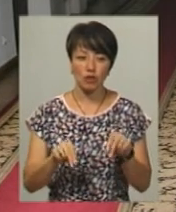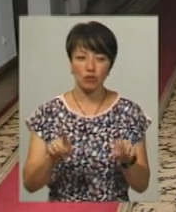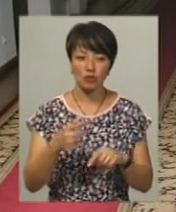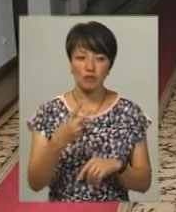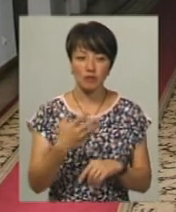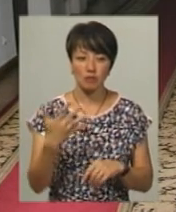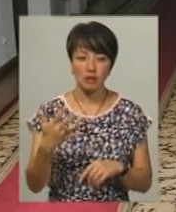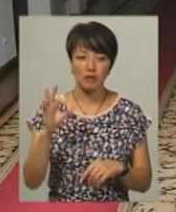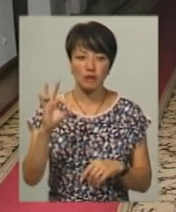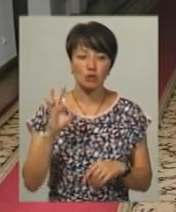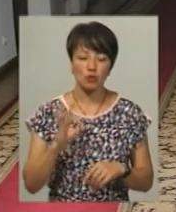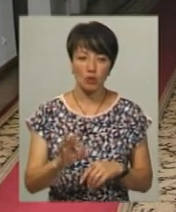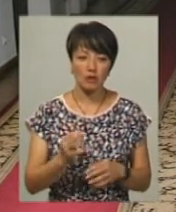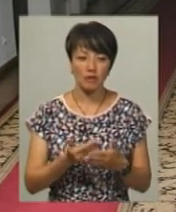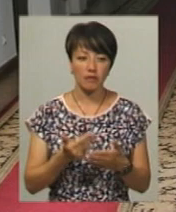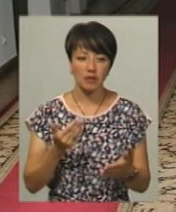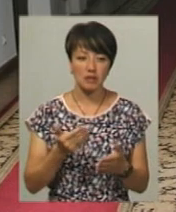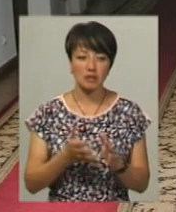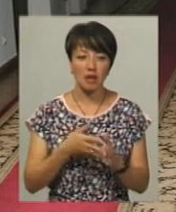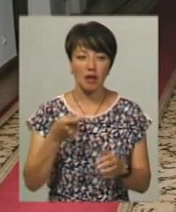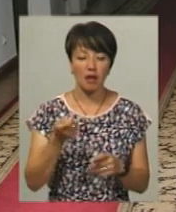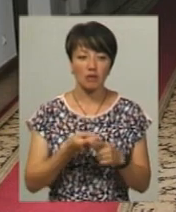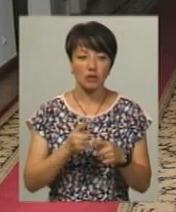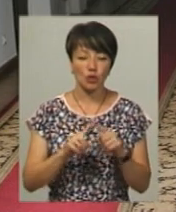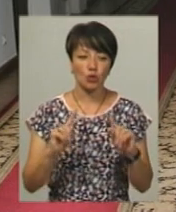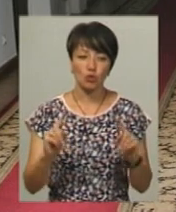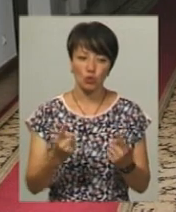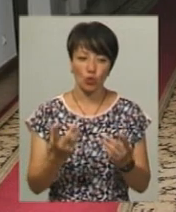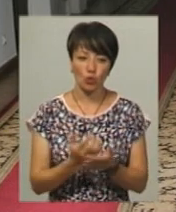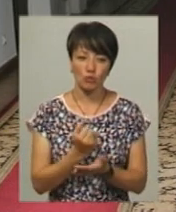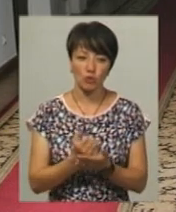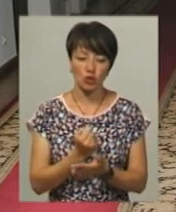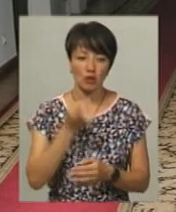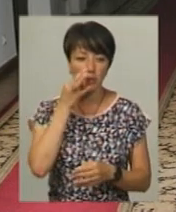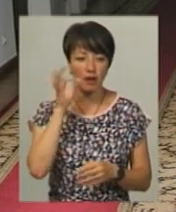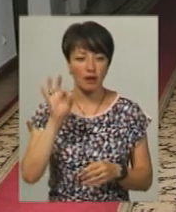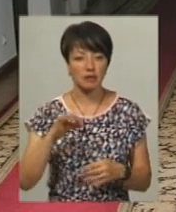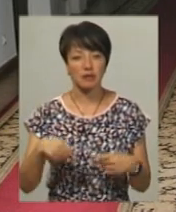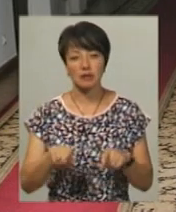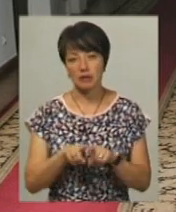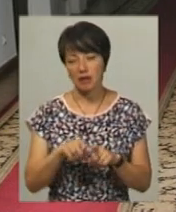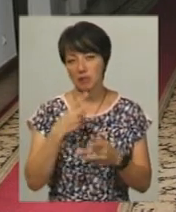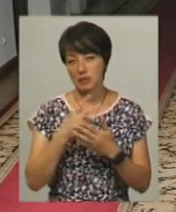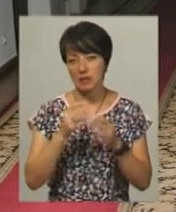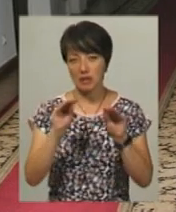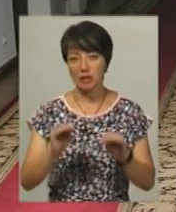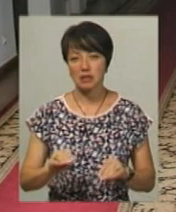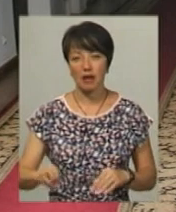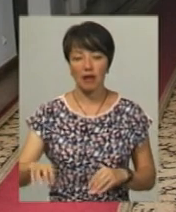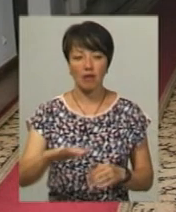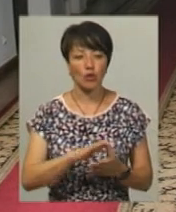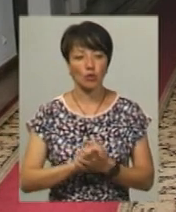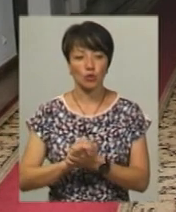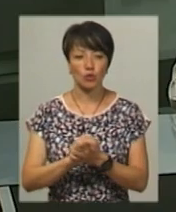25% від заявок – це дуже успішна практика. Так говорить і статистика Європейського